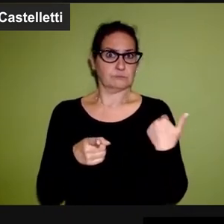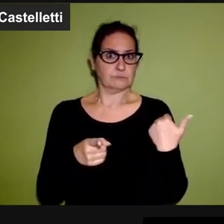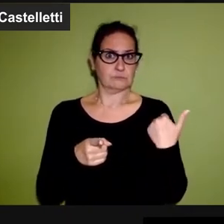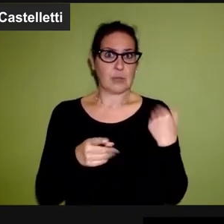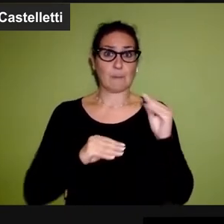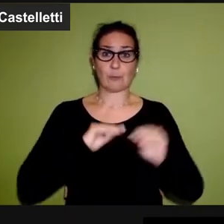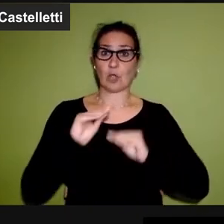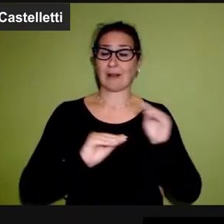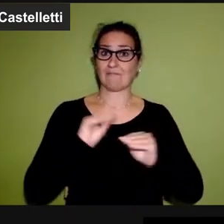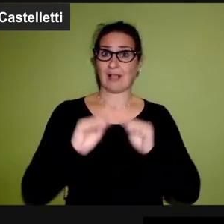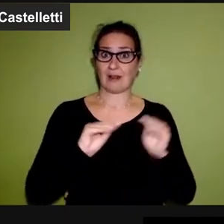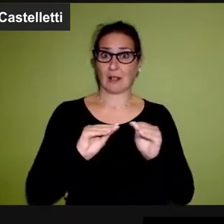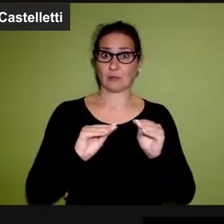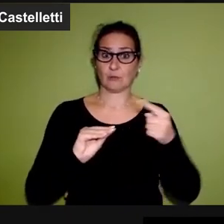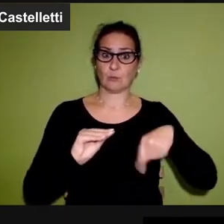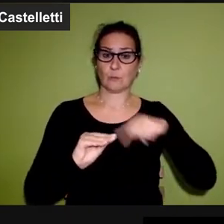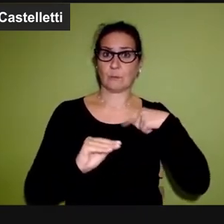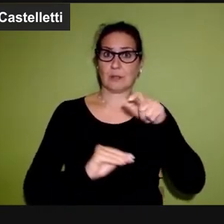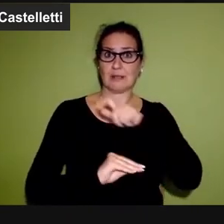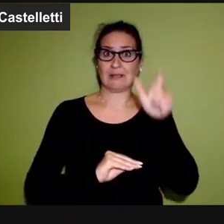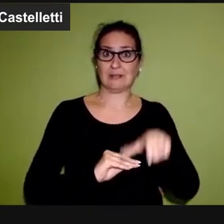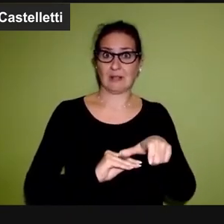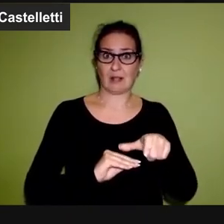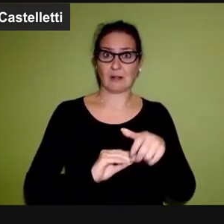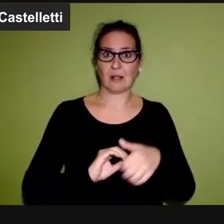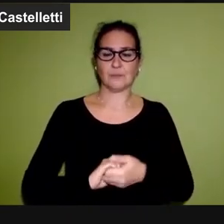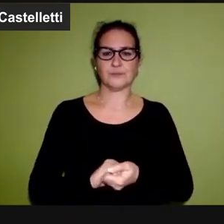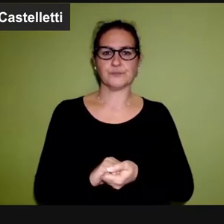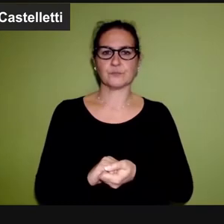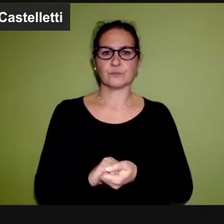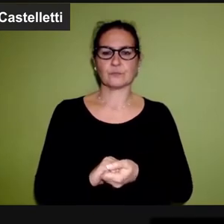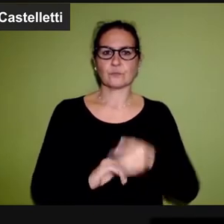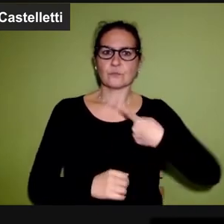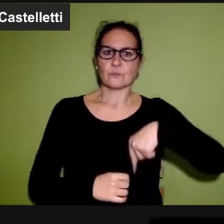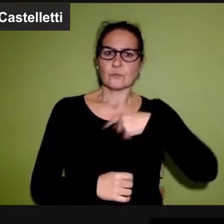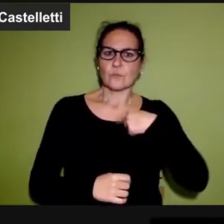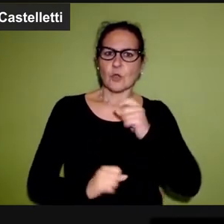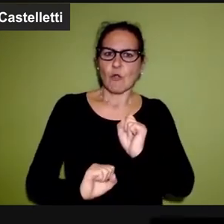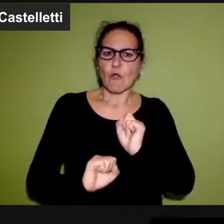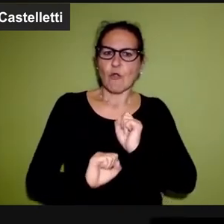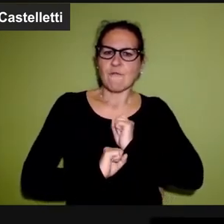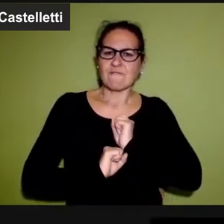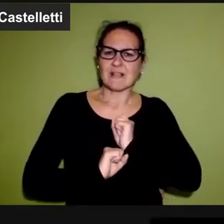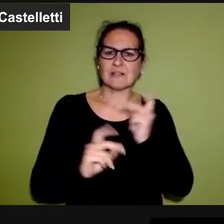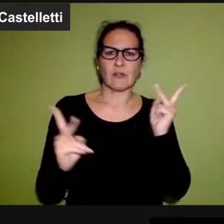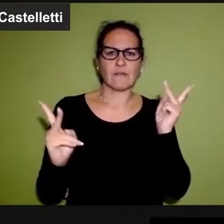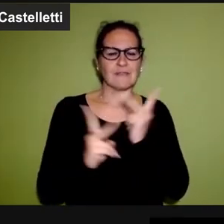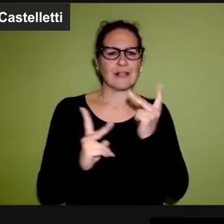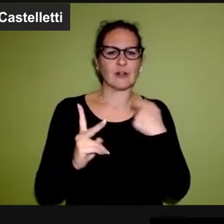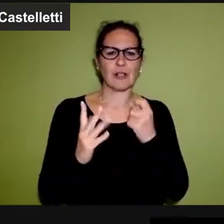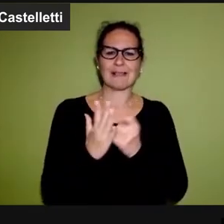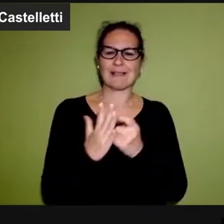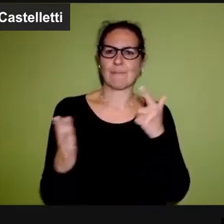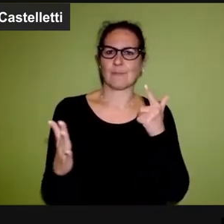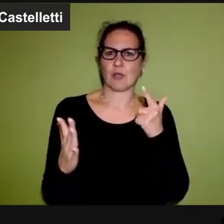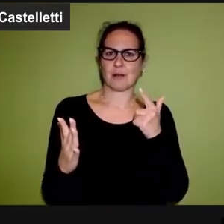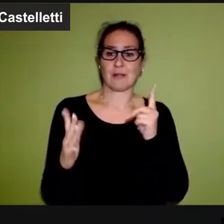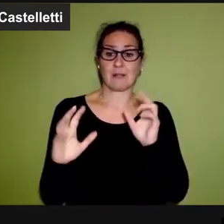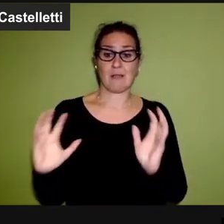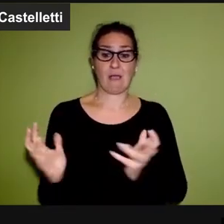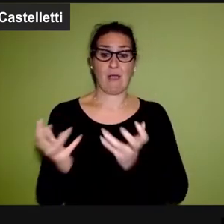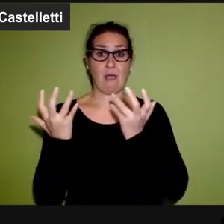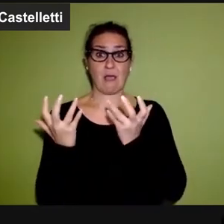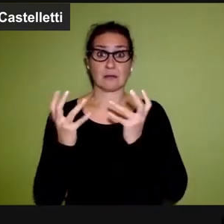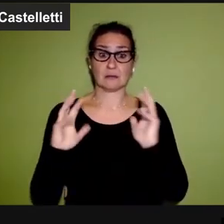ultimamente per via del referendum il nostro paese. Nella convinzione che sia importante